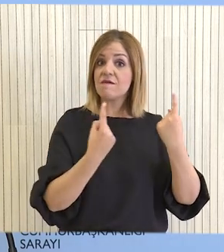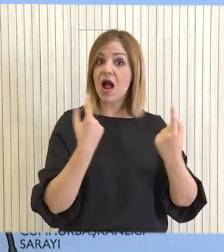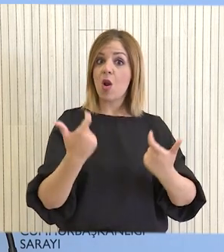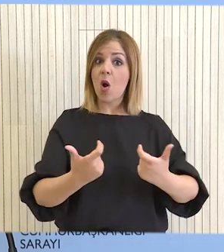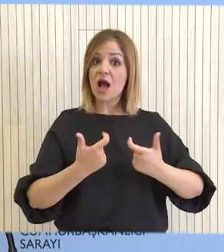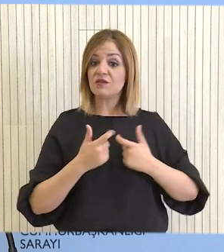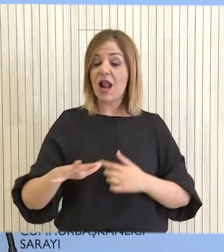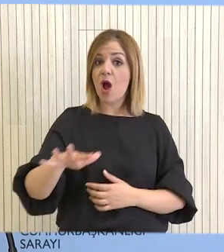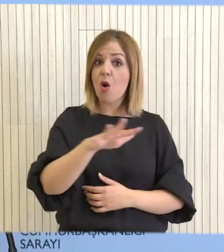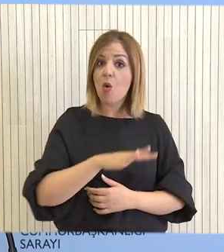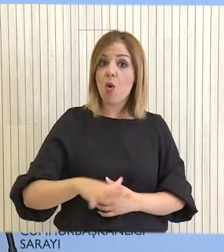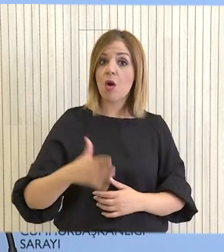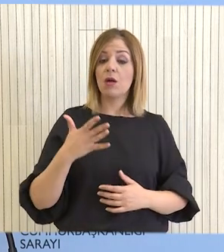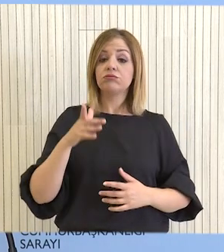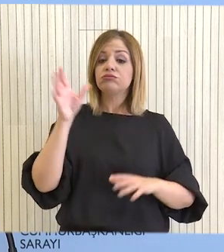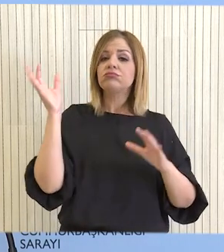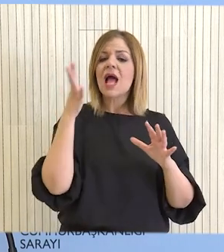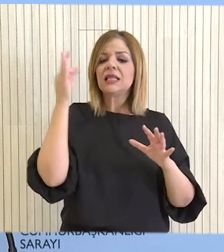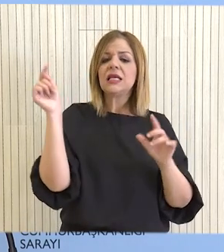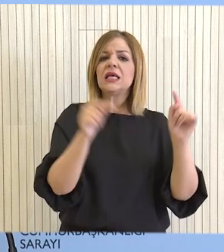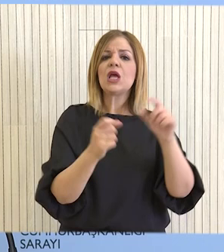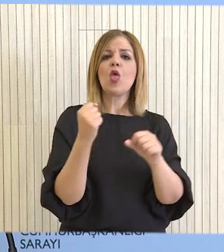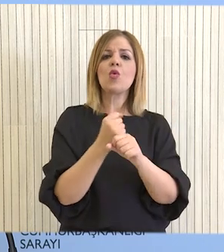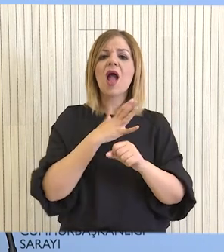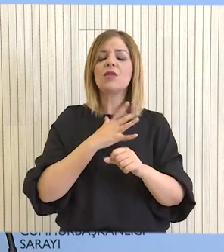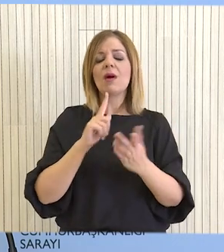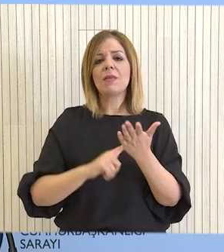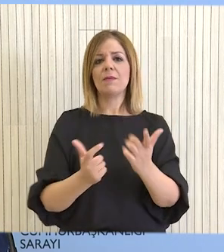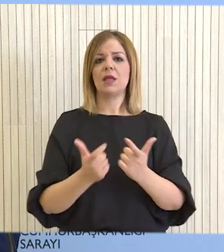και ασφάλειας του χώρου με φυσική παρουσία στο ίδιο το Ενεργειακό Κέντρο.